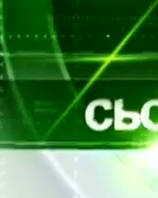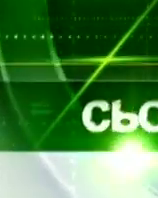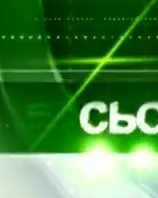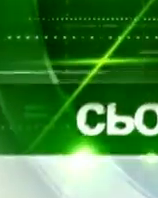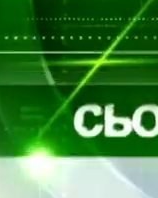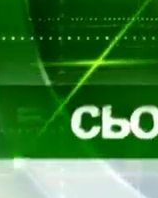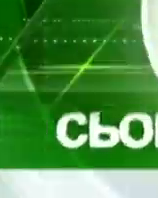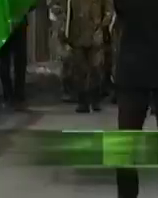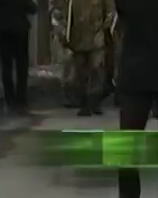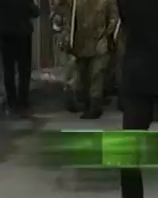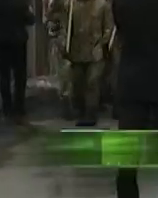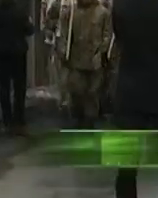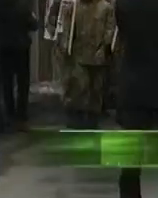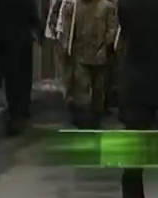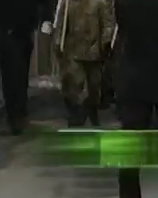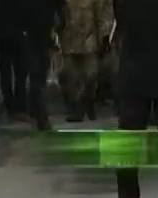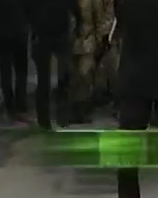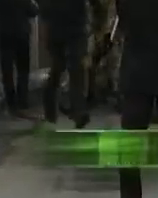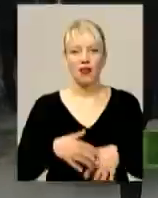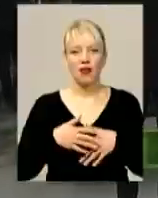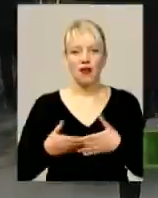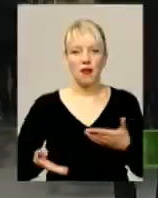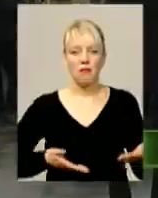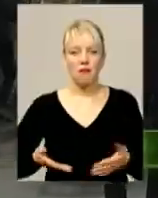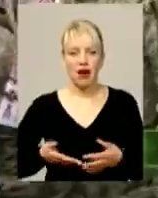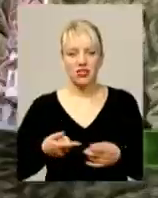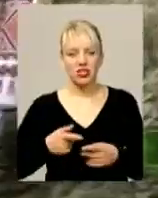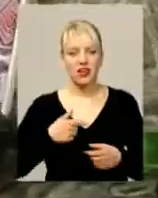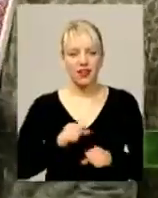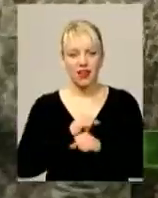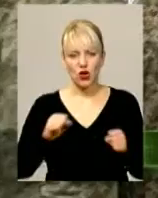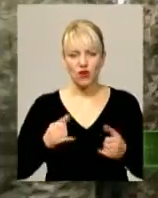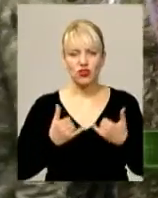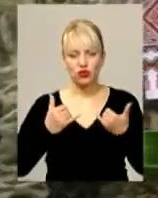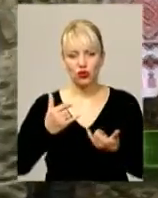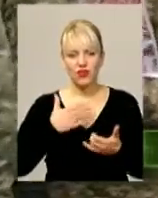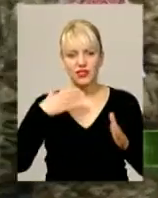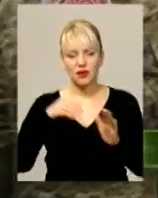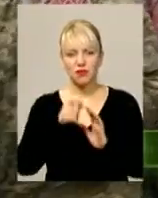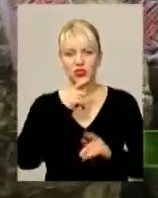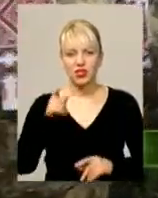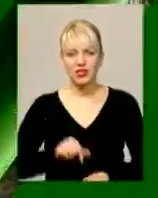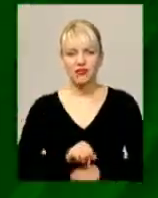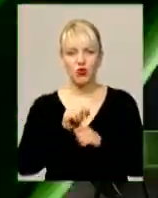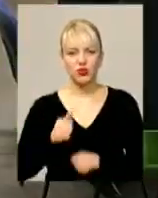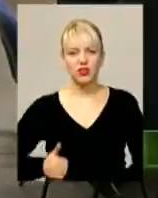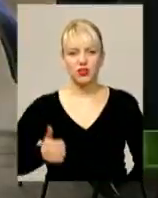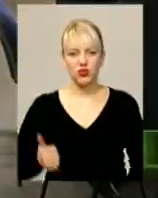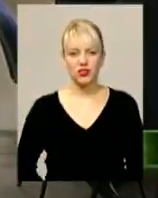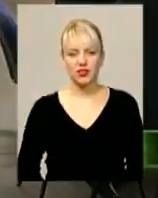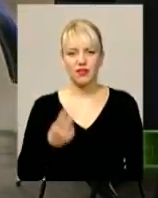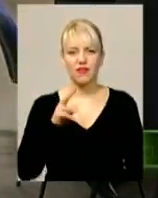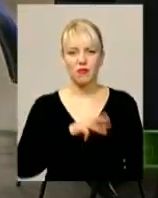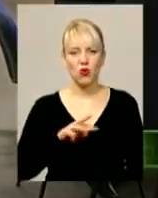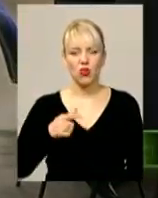Музика Марш героїв у Хмельницькому вшанували загиблих під час Революції Гідності. Два